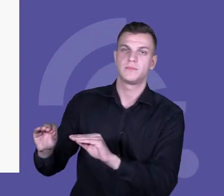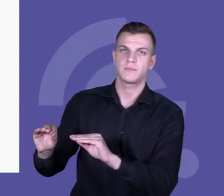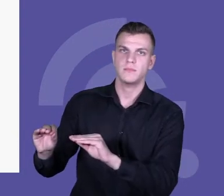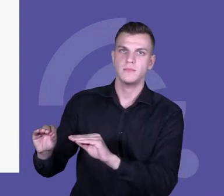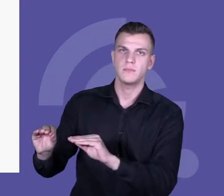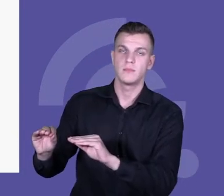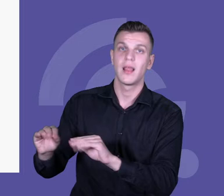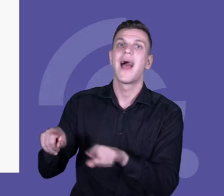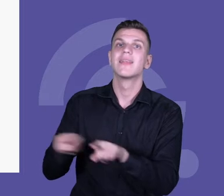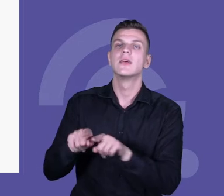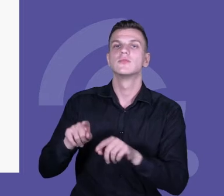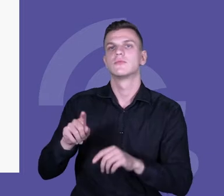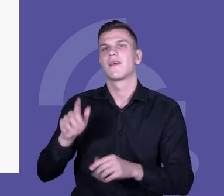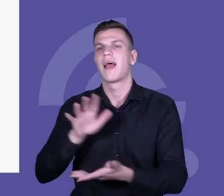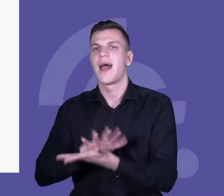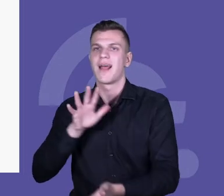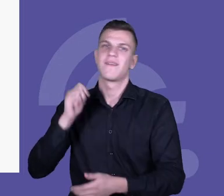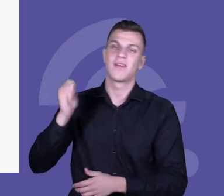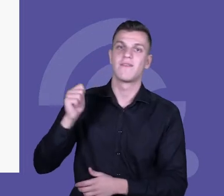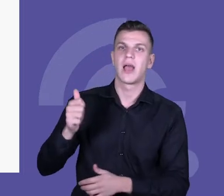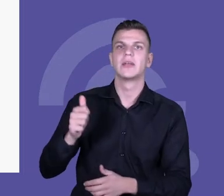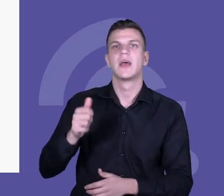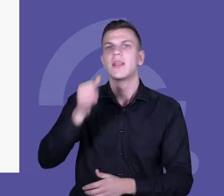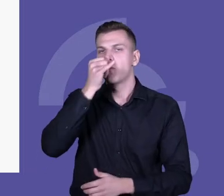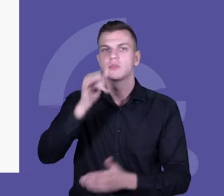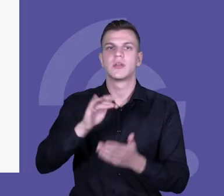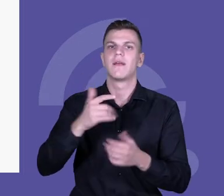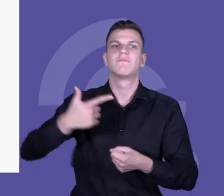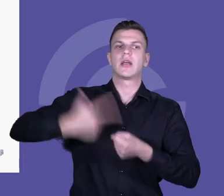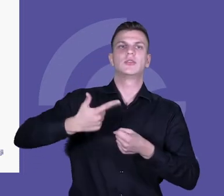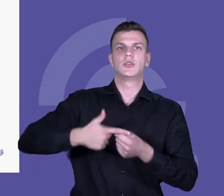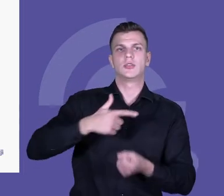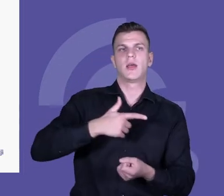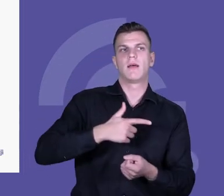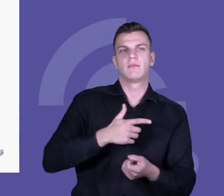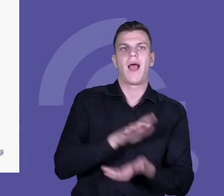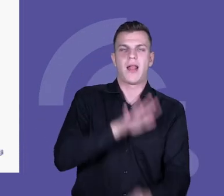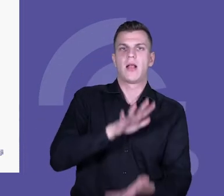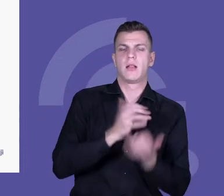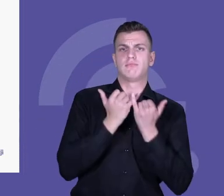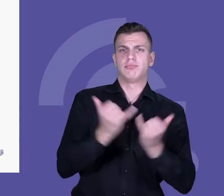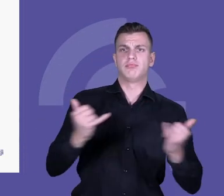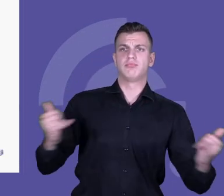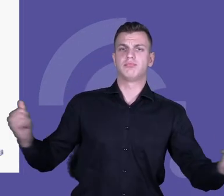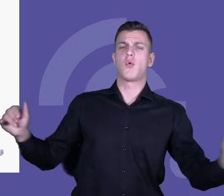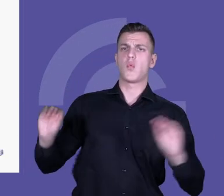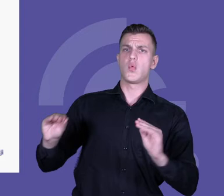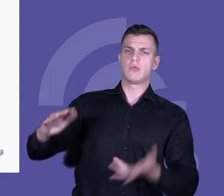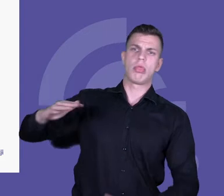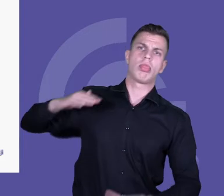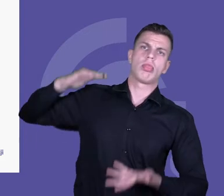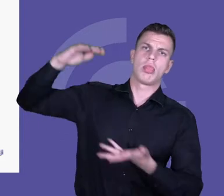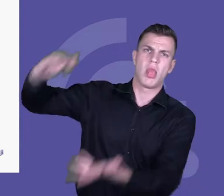mało. Znaczy nie możemy jednocześnie, przy okazji, rozwijać 20 kompetencji. My w programie Szkoła Adline nawet oraz stosowaliśmy taki model